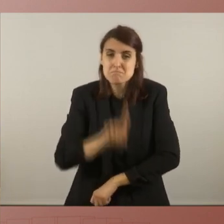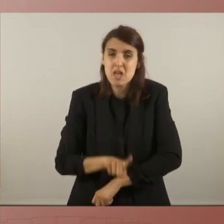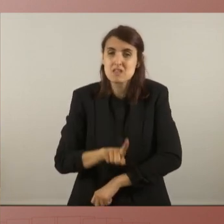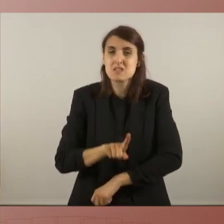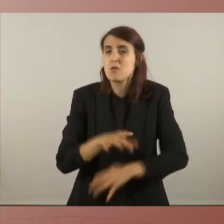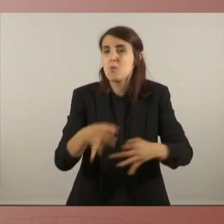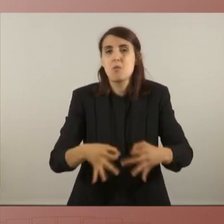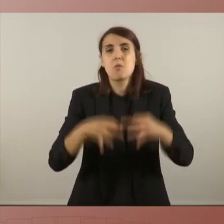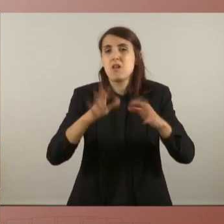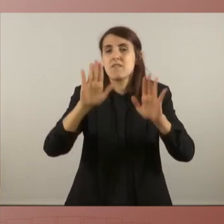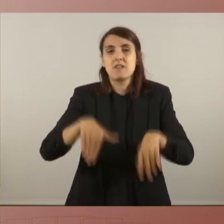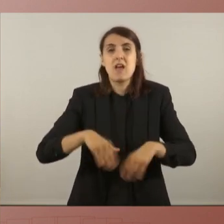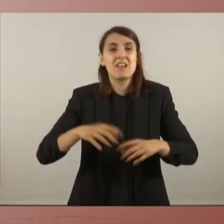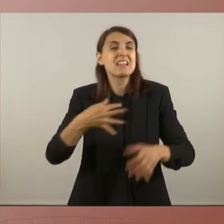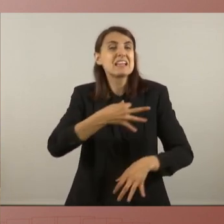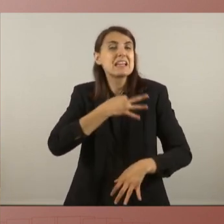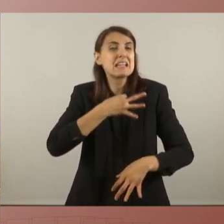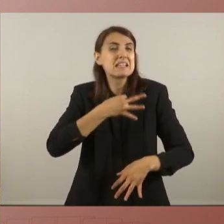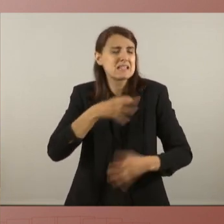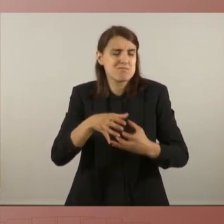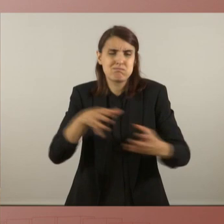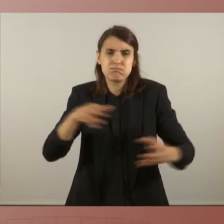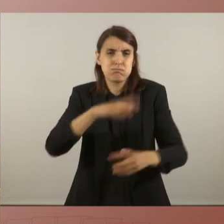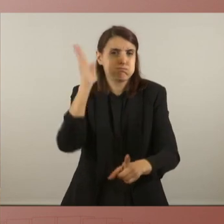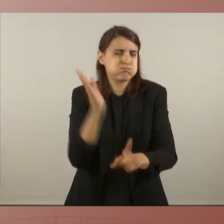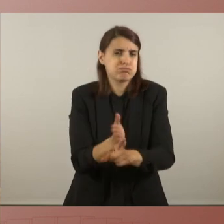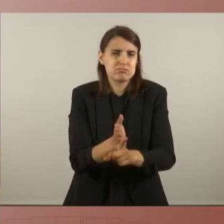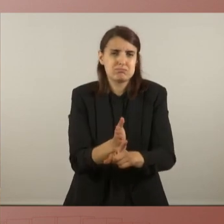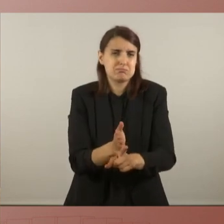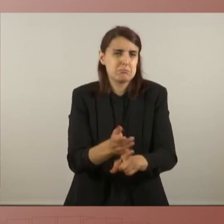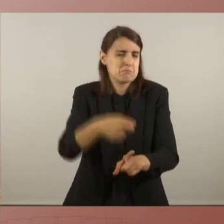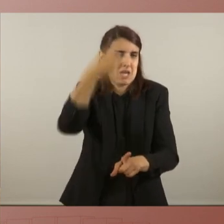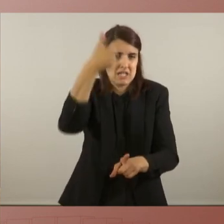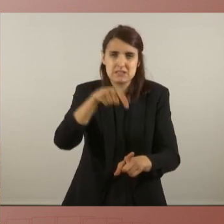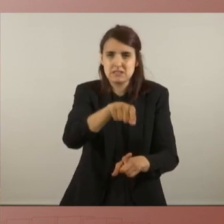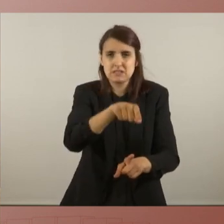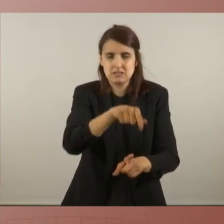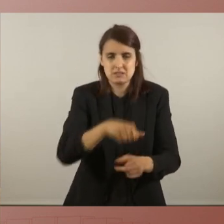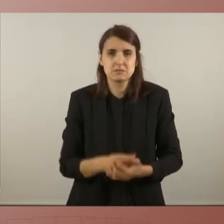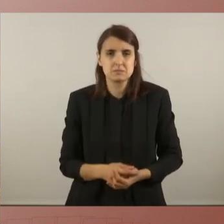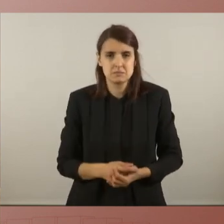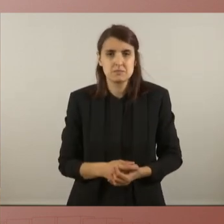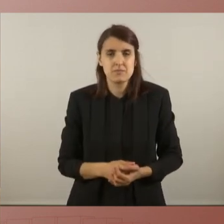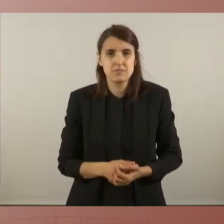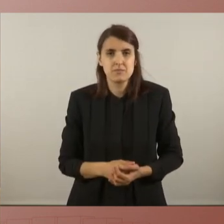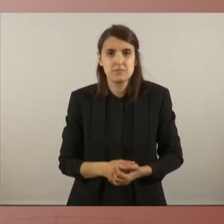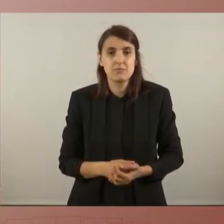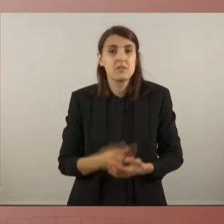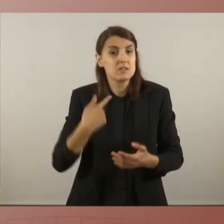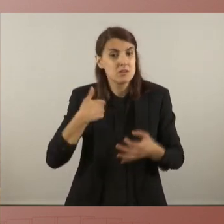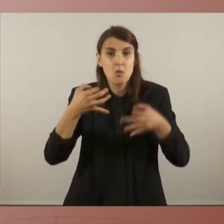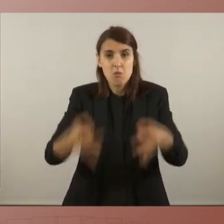pregant la crisi brutal que deixa aquesta pandèmia sumada a les que ja portàvem. I perquè no sigui com sempre